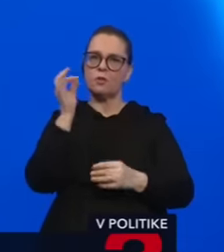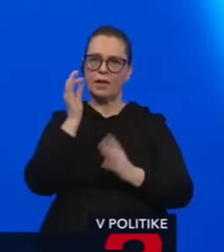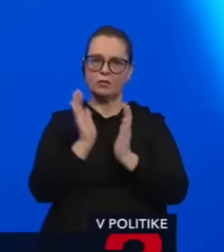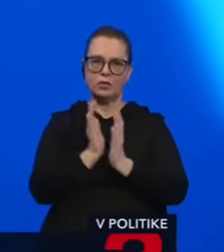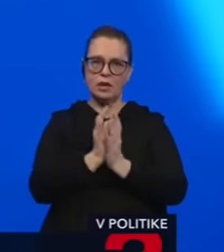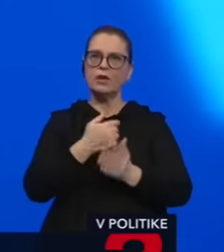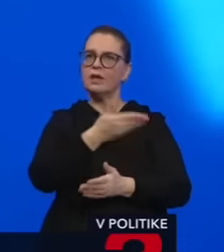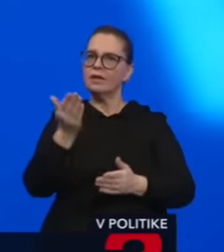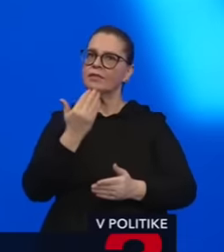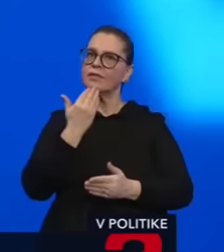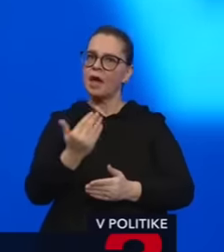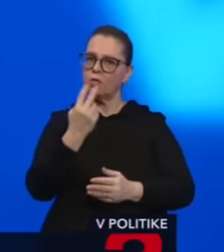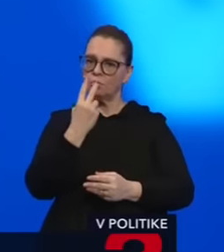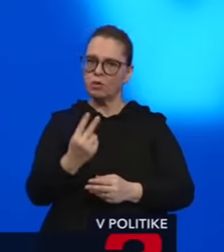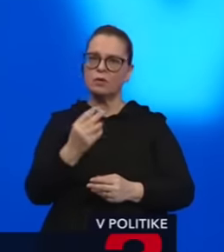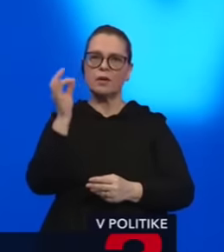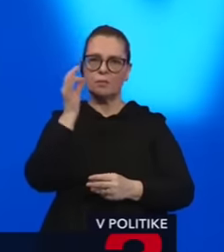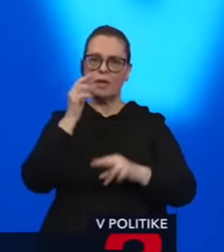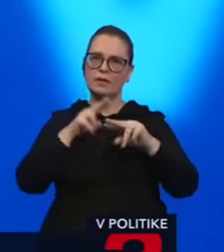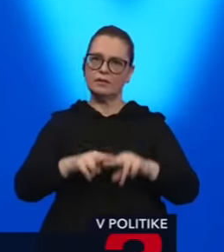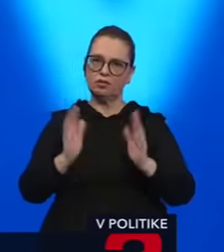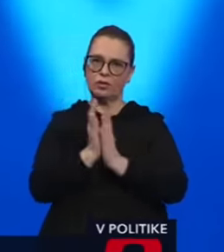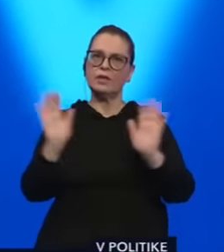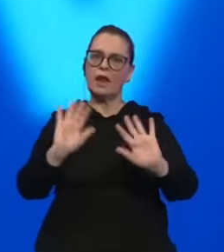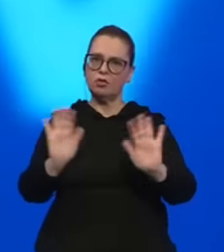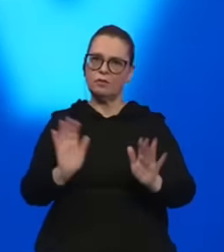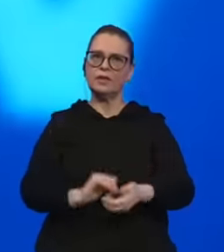No a vám ďakujem za pozornosť. Prežijte ešte pekný zvyšok nedele. Dovidenia.